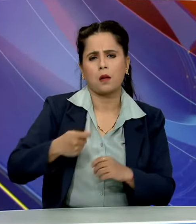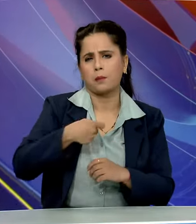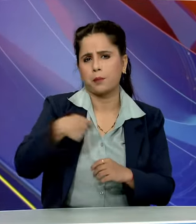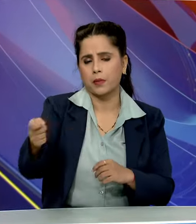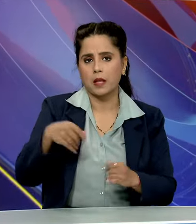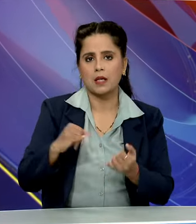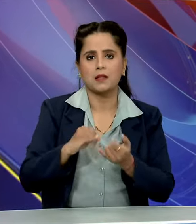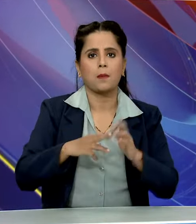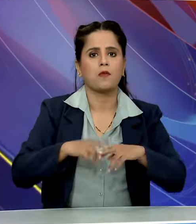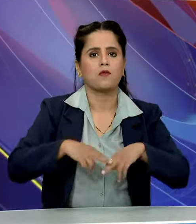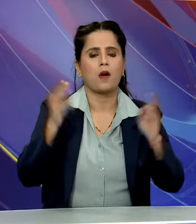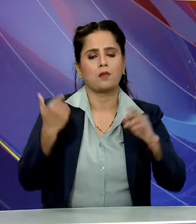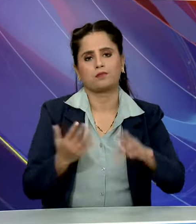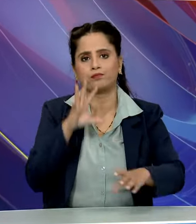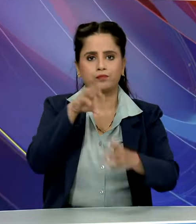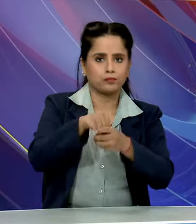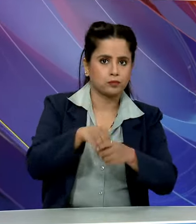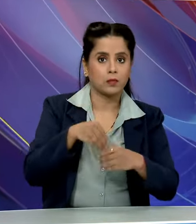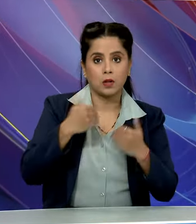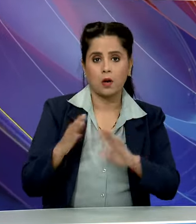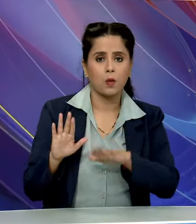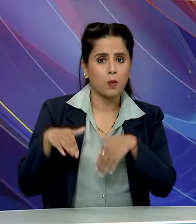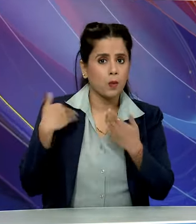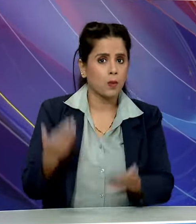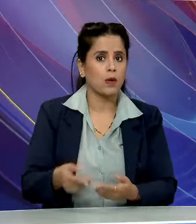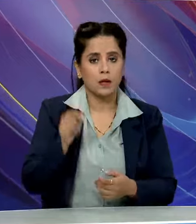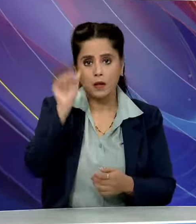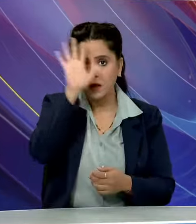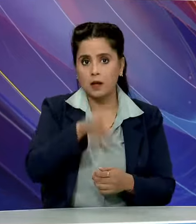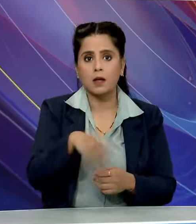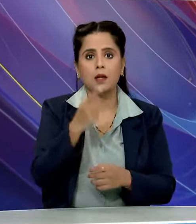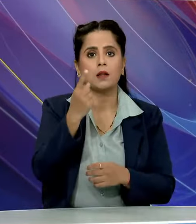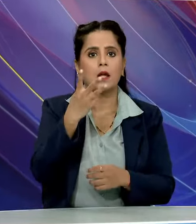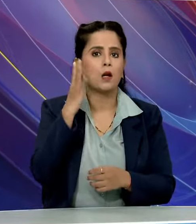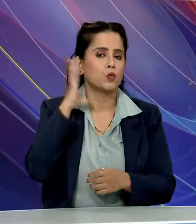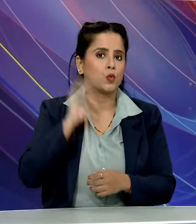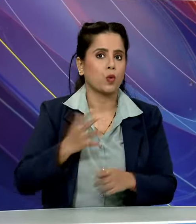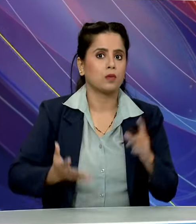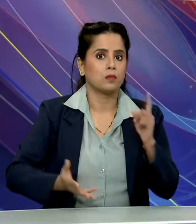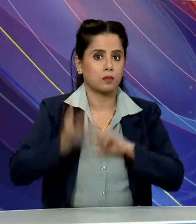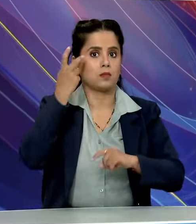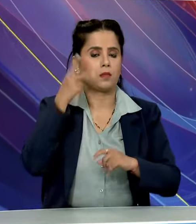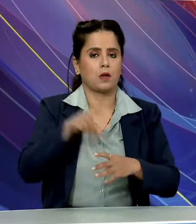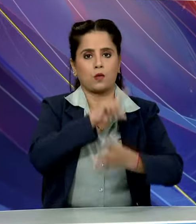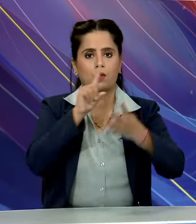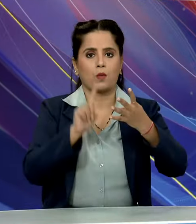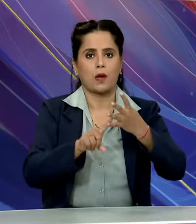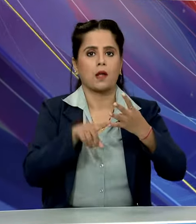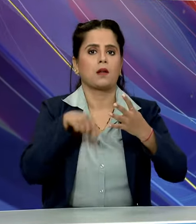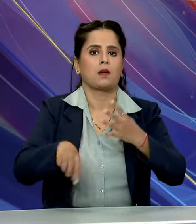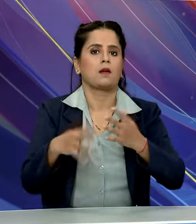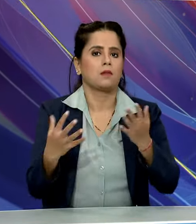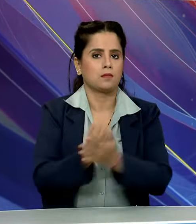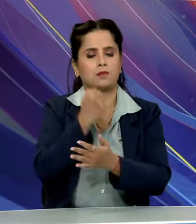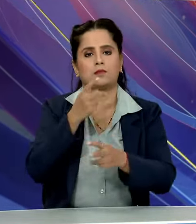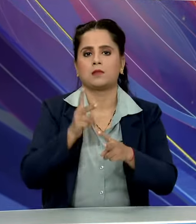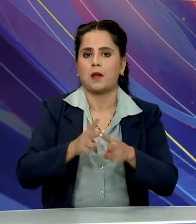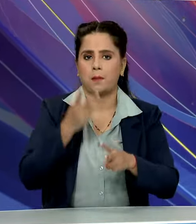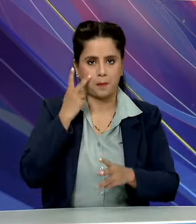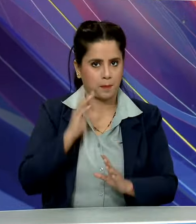सेमी फाइनल में किया प्रवेश अब तक भारत 13 स्वर्ण पदक जीत कर चौथे इस्थान पर काविज